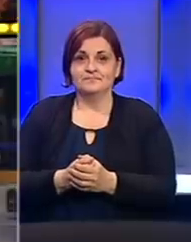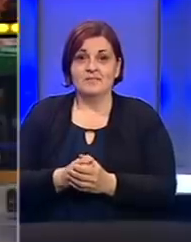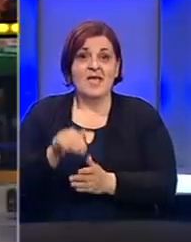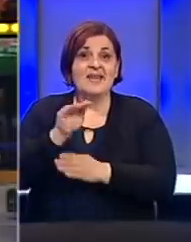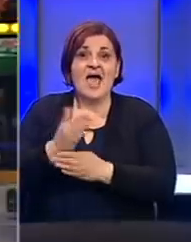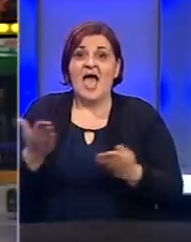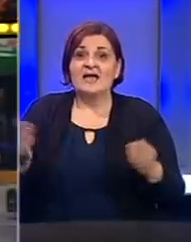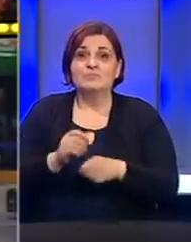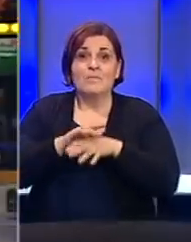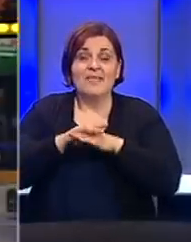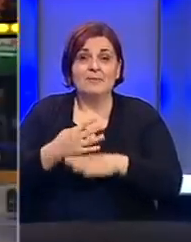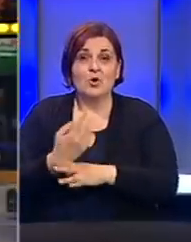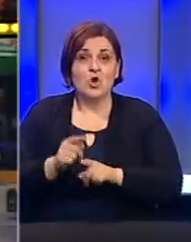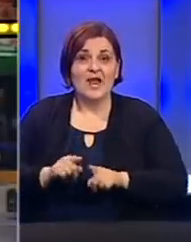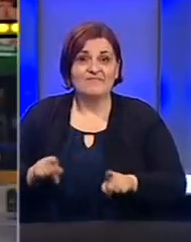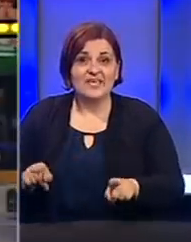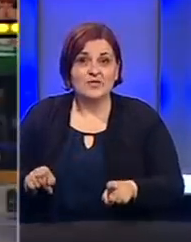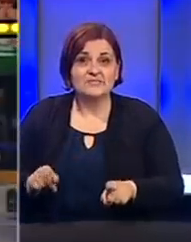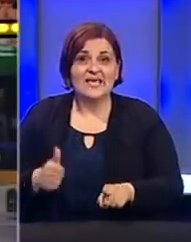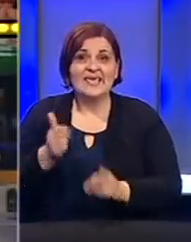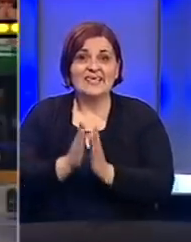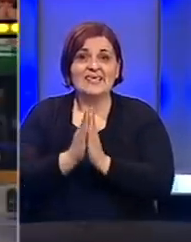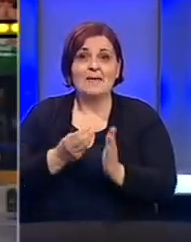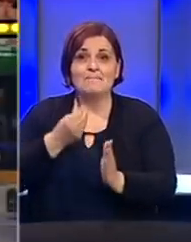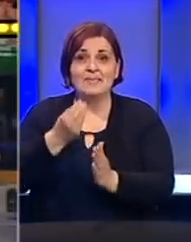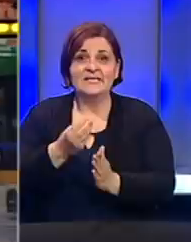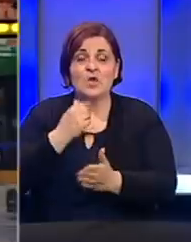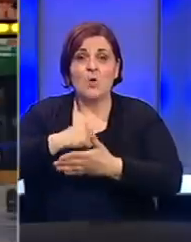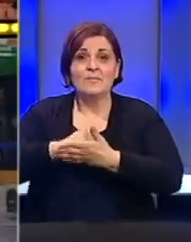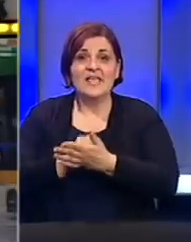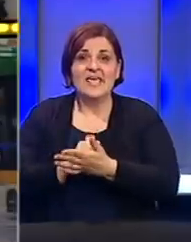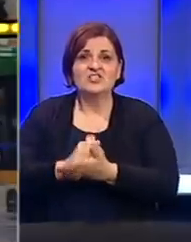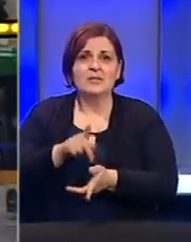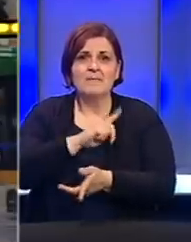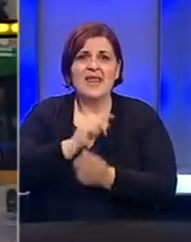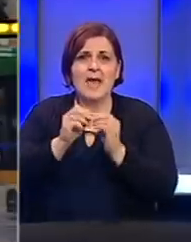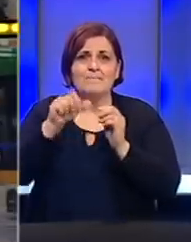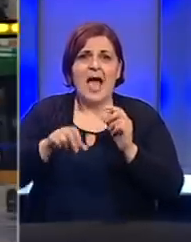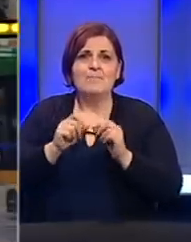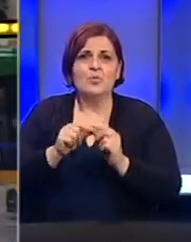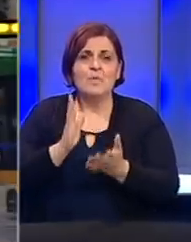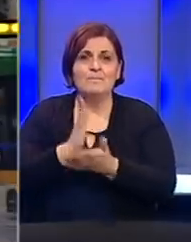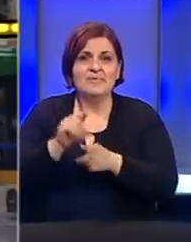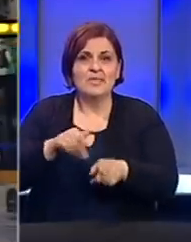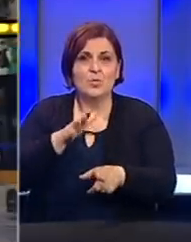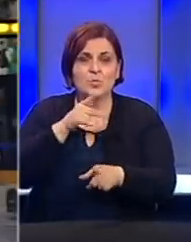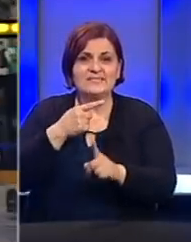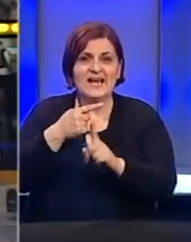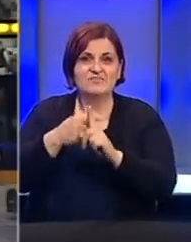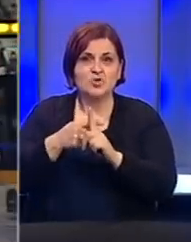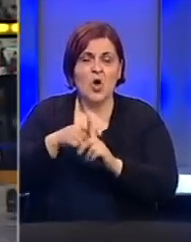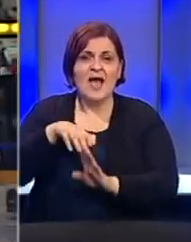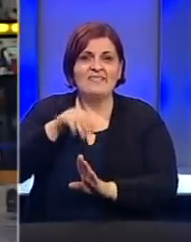Najaba kako će zbog pandemije koronavirusa jedna od misa kojima se obilježava stradanje na Blajburgu biti održana u